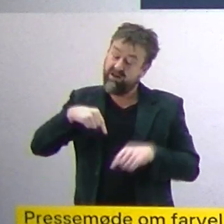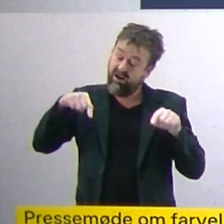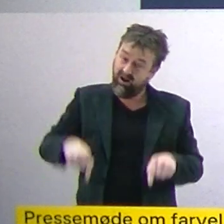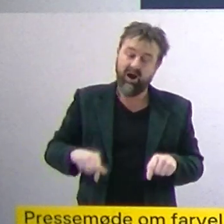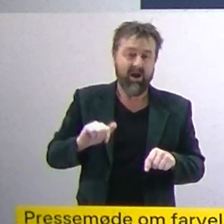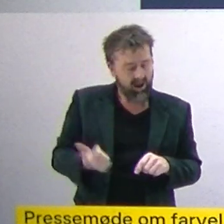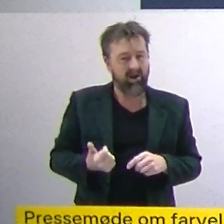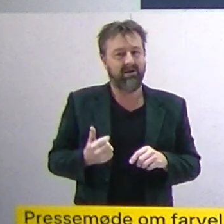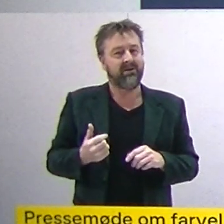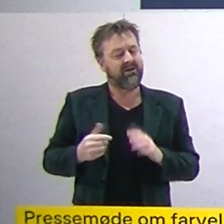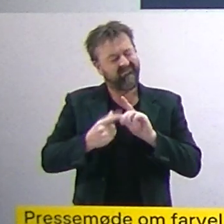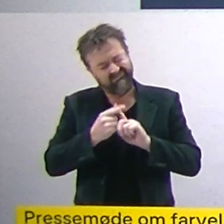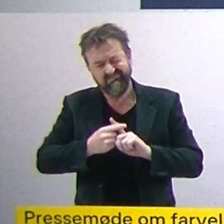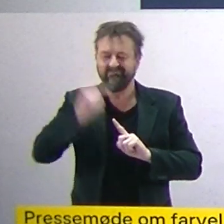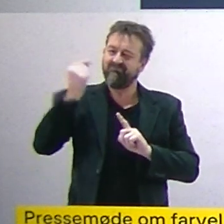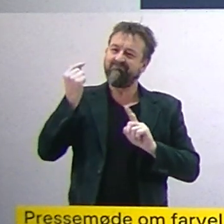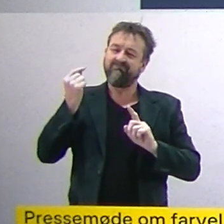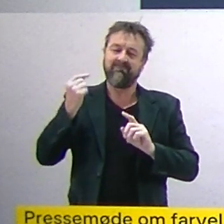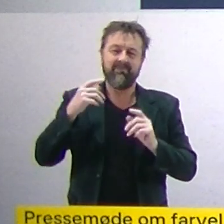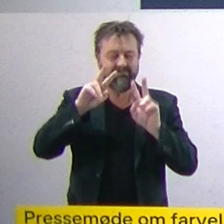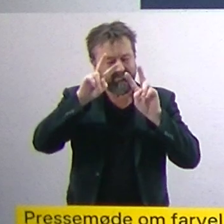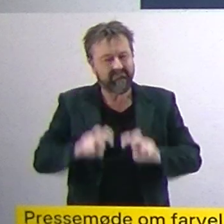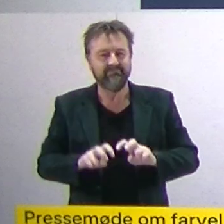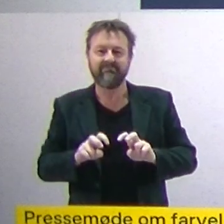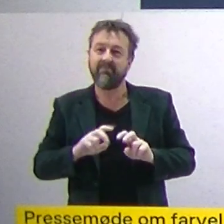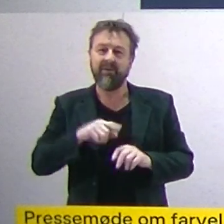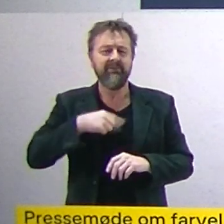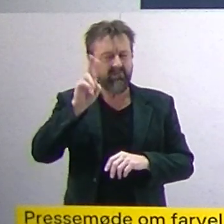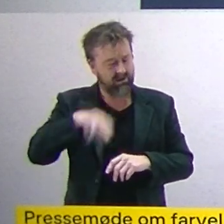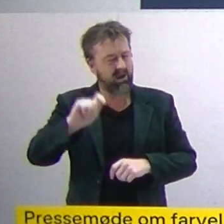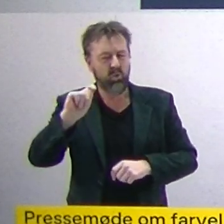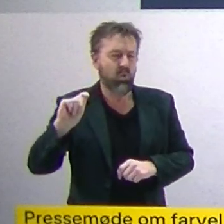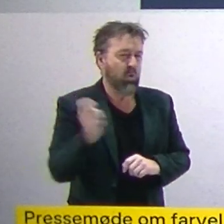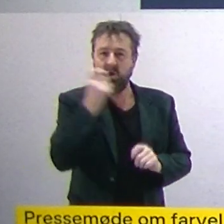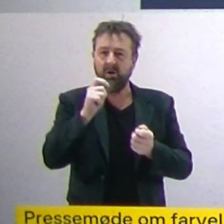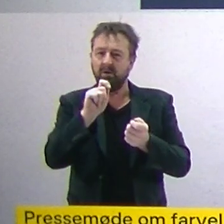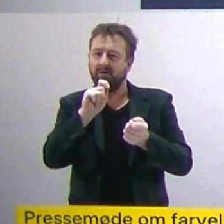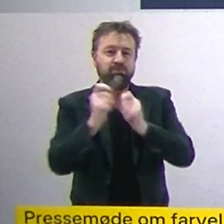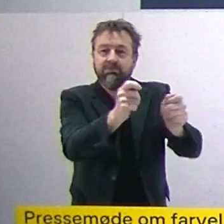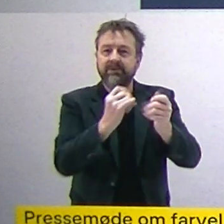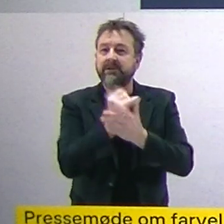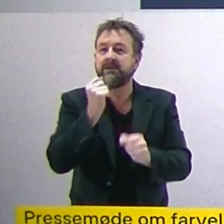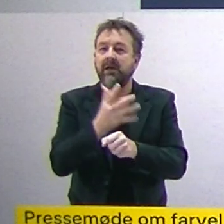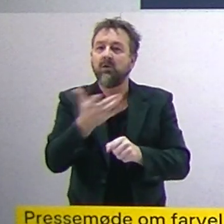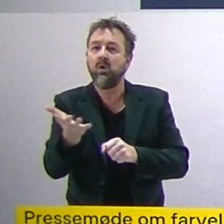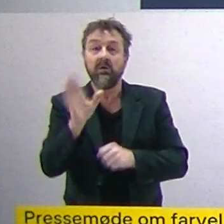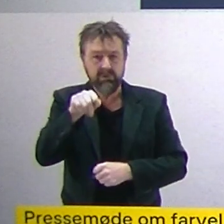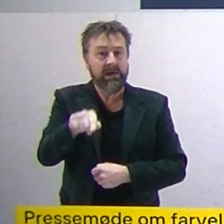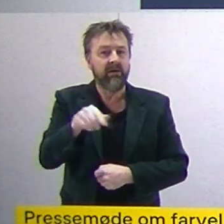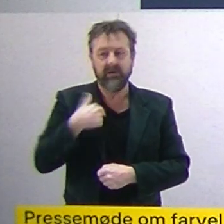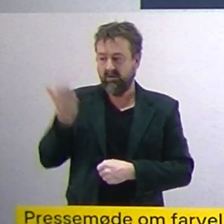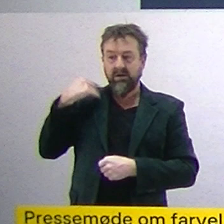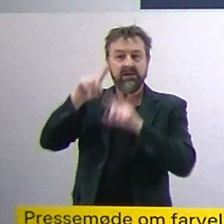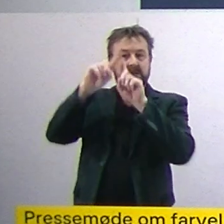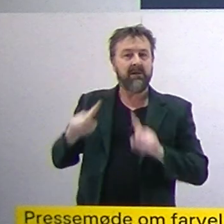Det gør, at vi i Danmark kan reagere hurtigt, hvis der sker en uforudset ændring af epidemien. Det var det, vi så i december måned, og der